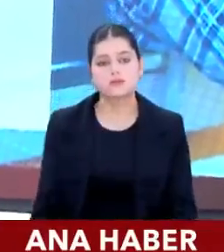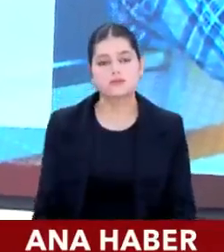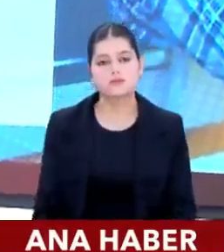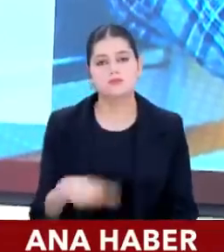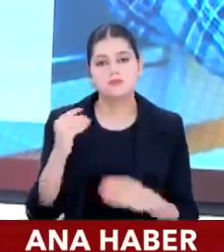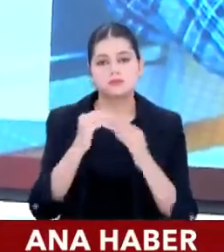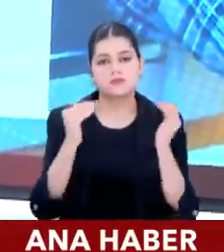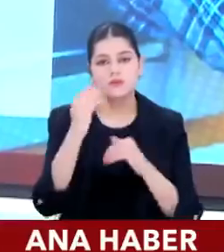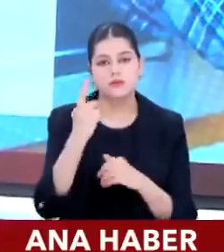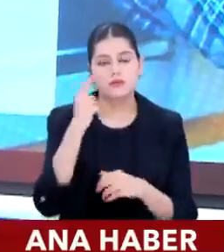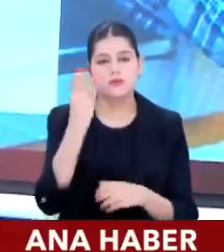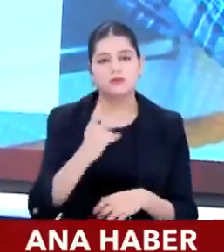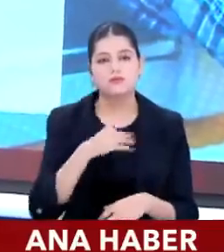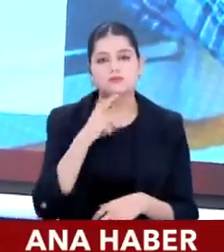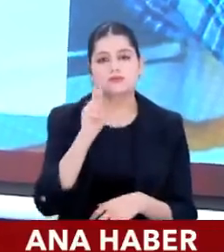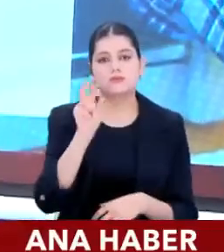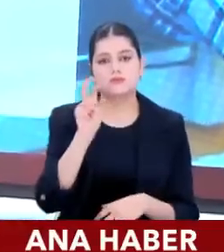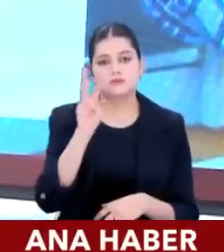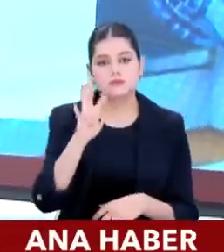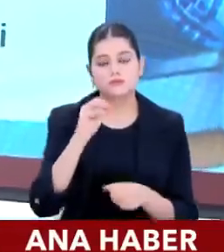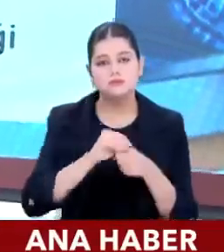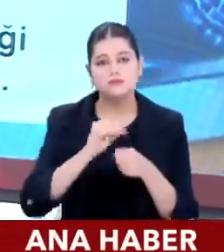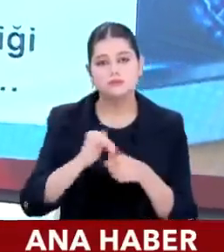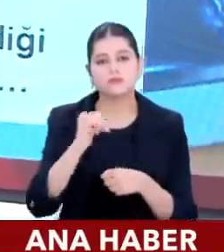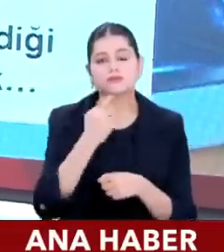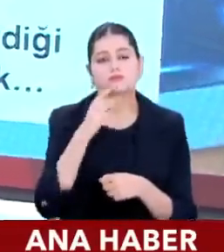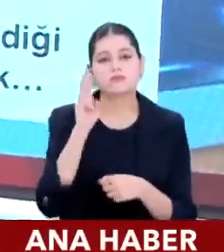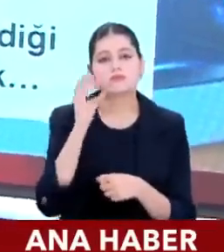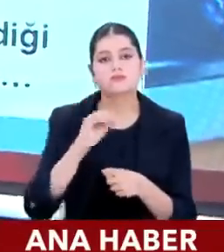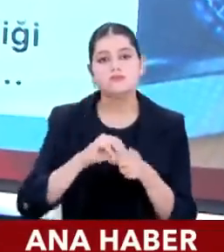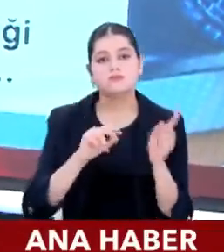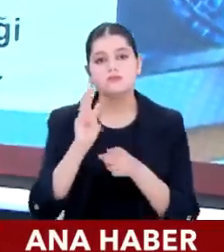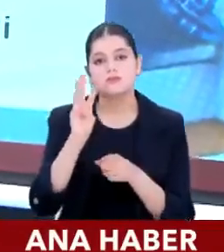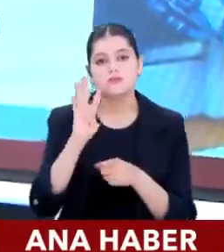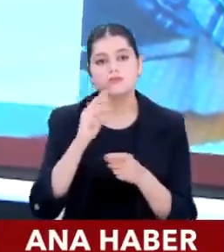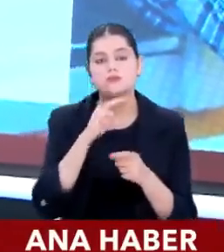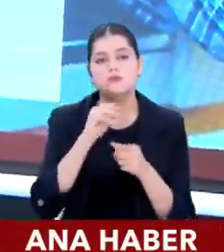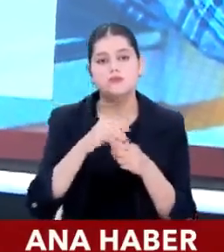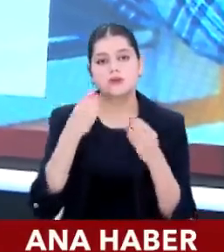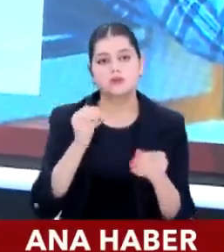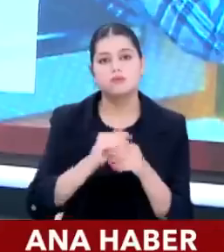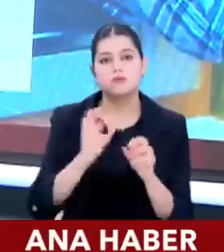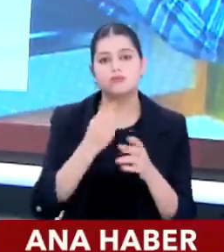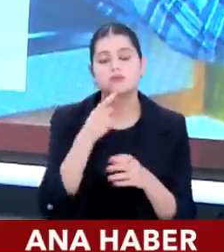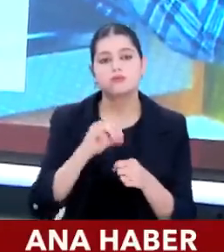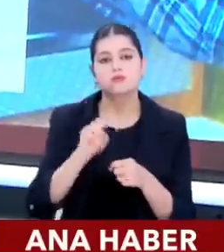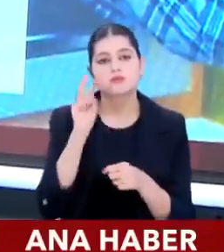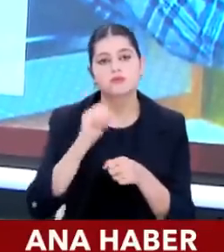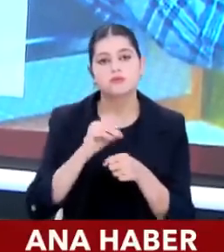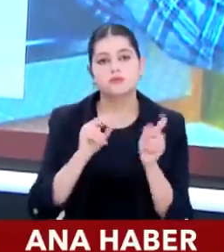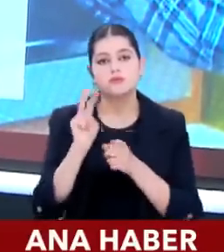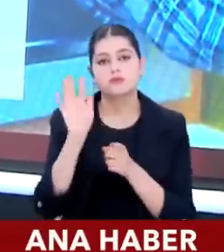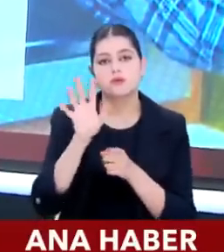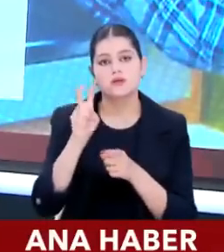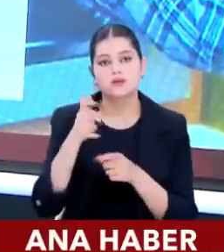Hatta biraz yükseldiğini de görmüştük. 2024 için, gelecek yılın sonu için %34 seviyesinde vermişti ama bu yılın sonu için